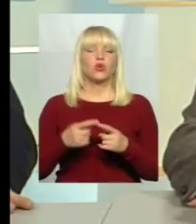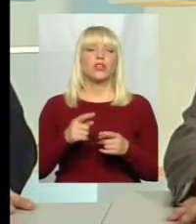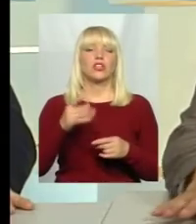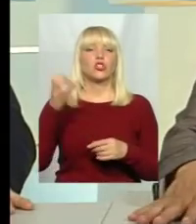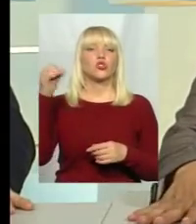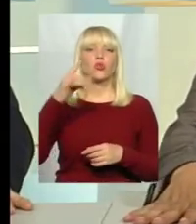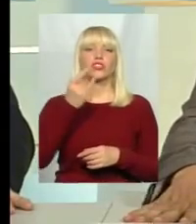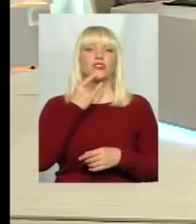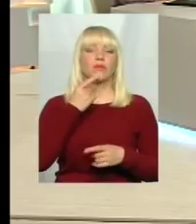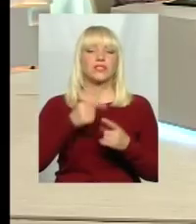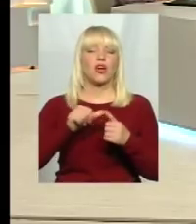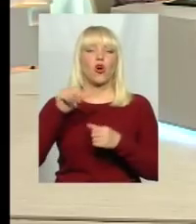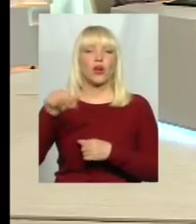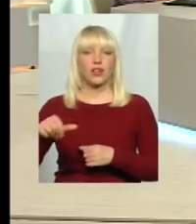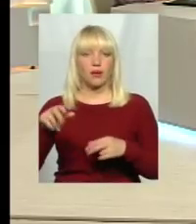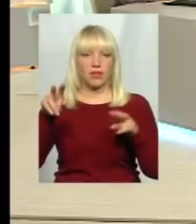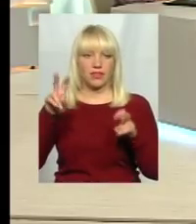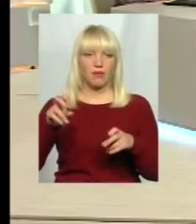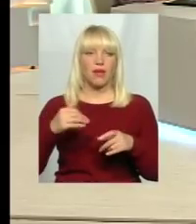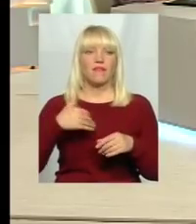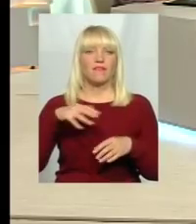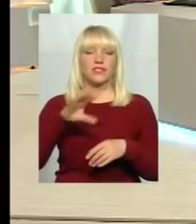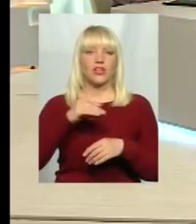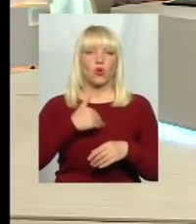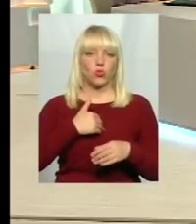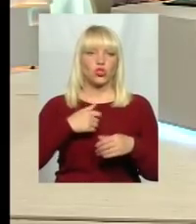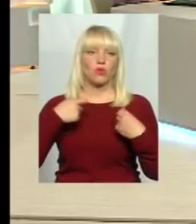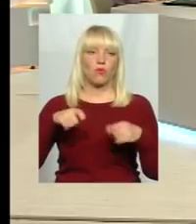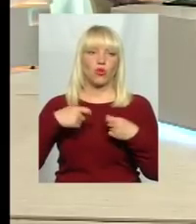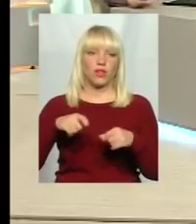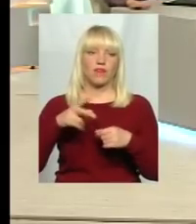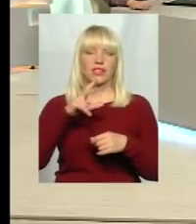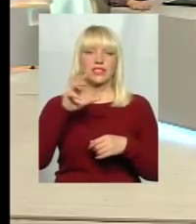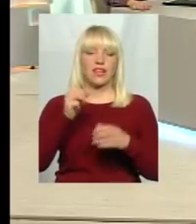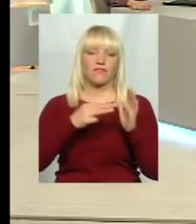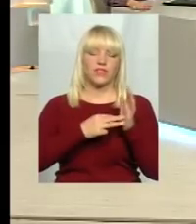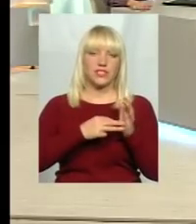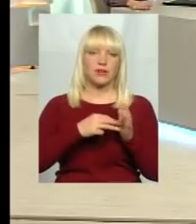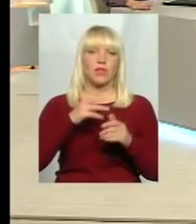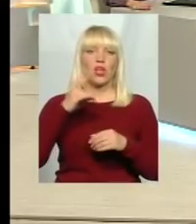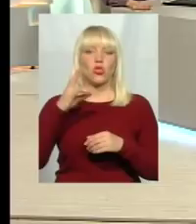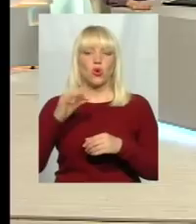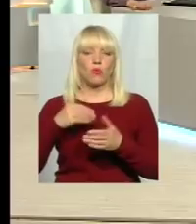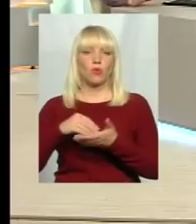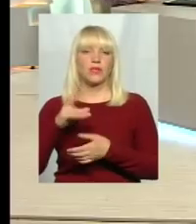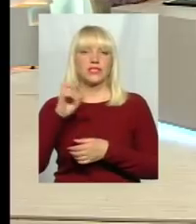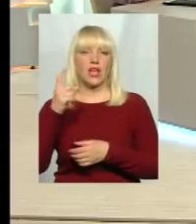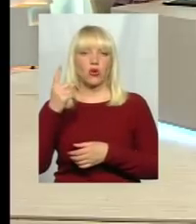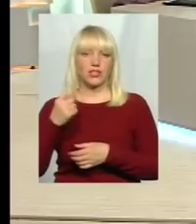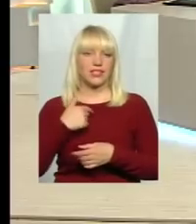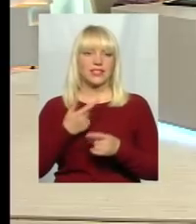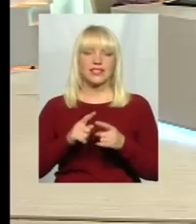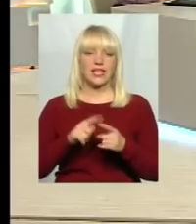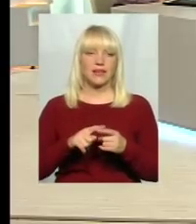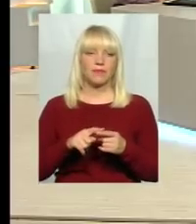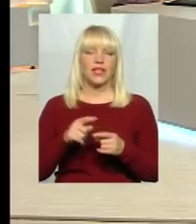Ці хочуть продавати за 8, а куплять за гривню, да? Це теж це питання, знаєте, це така економіка, тільки не для нашого сила, колоспіда, не в нашому сили. Ні-ні